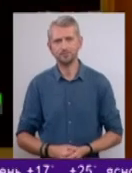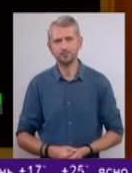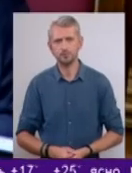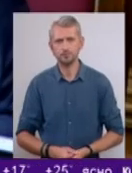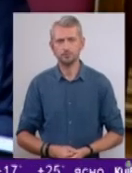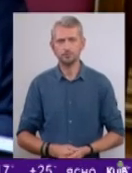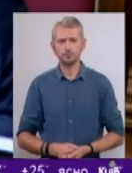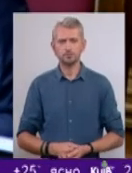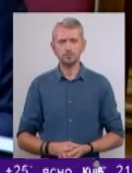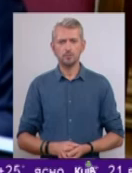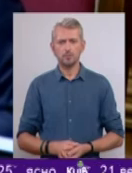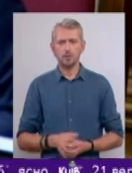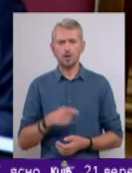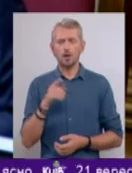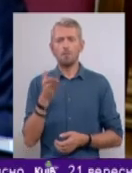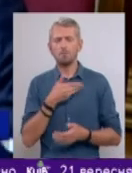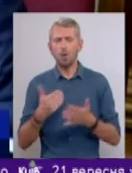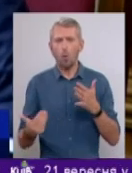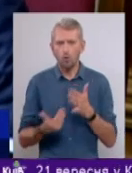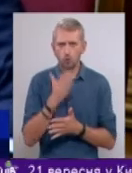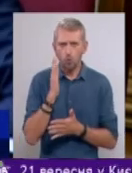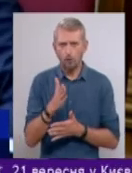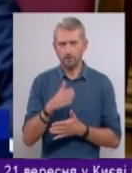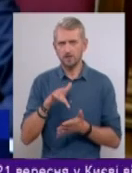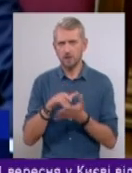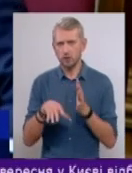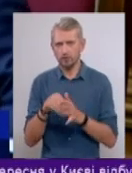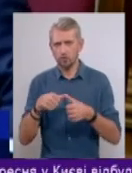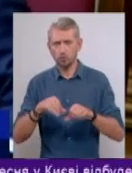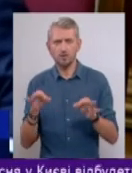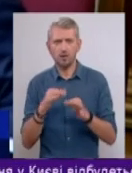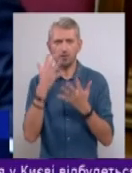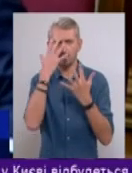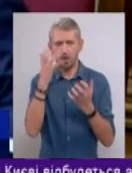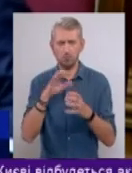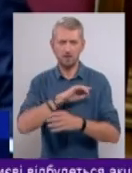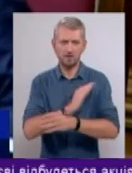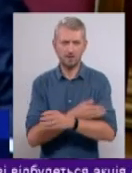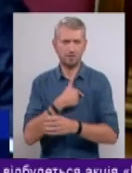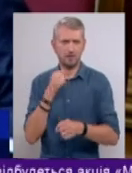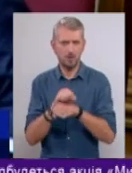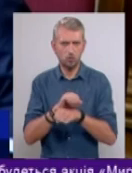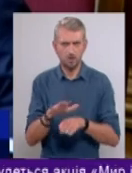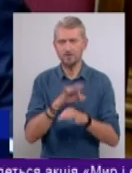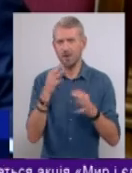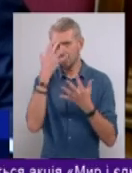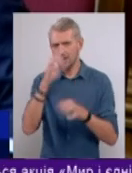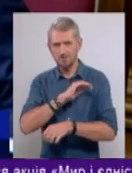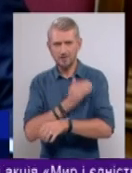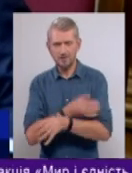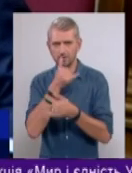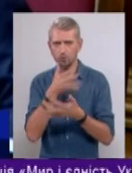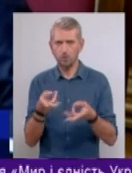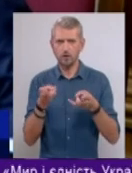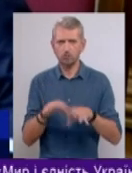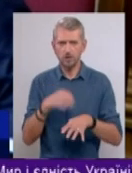Ми оновимо Центральну виборчу комісію. І ніякі темні сили нас не зупинять. І ніякі темні сили не зможуть залишити